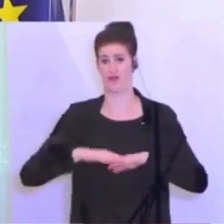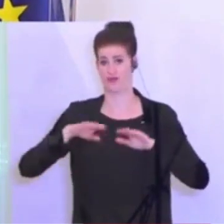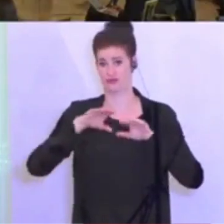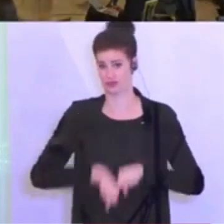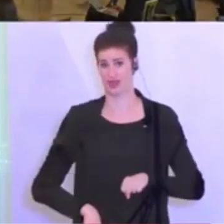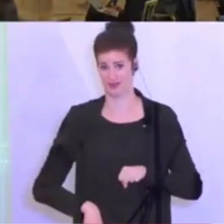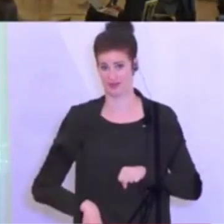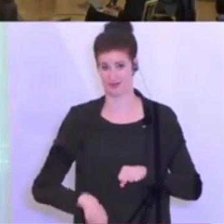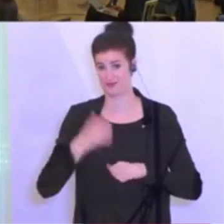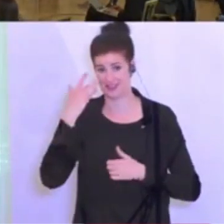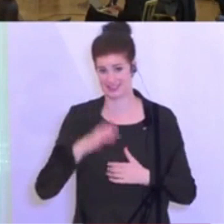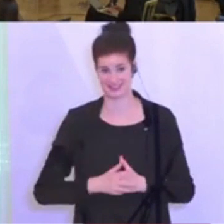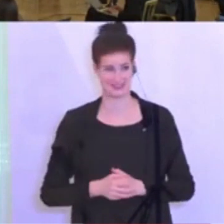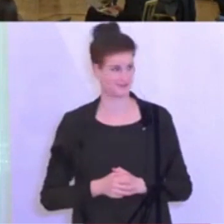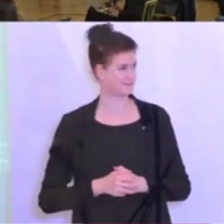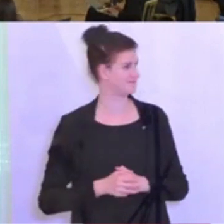passieren.